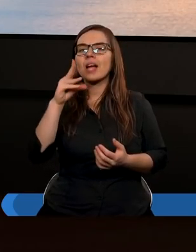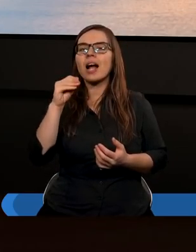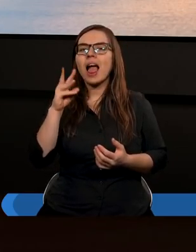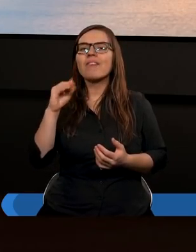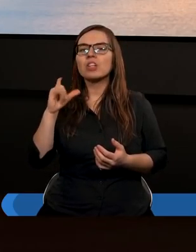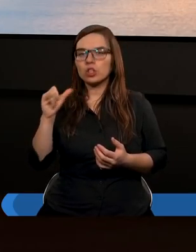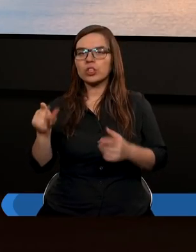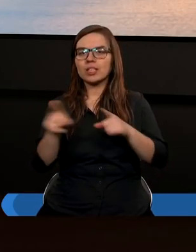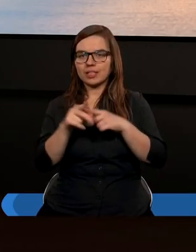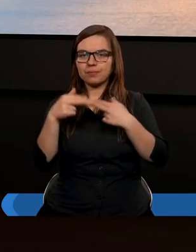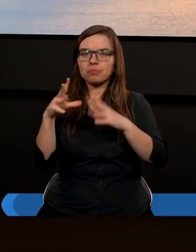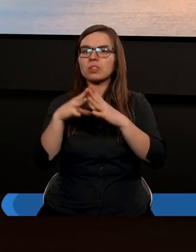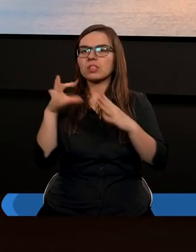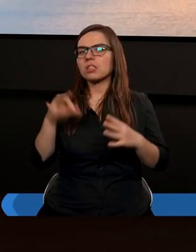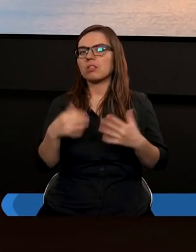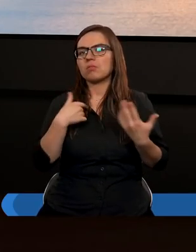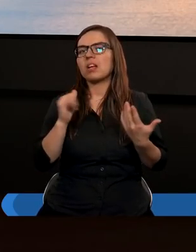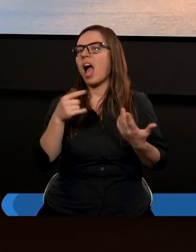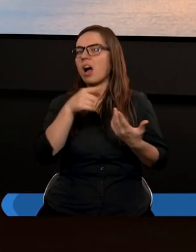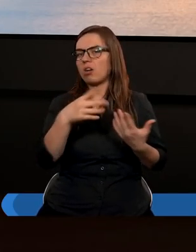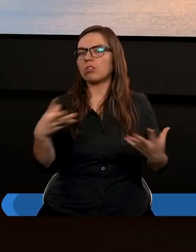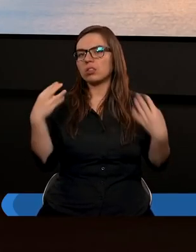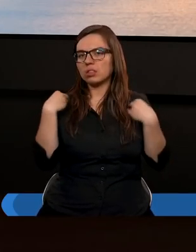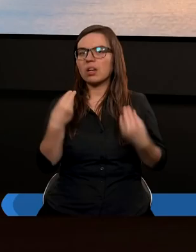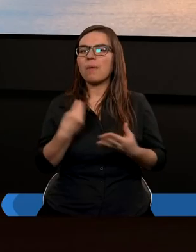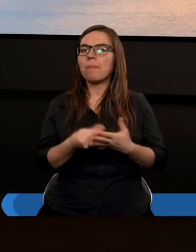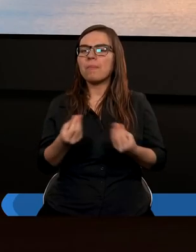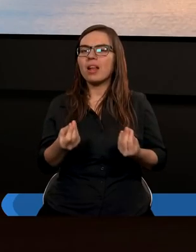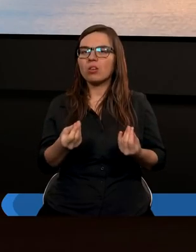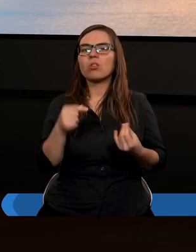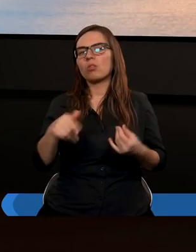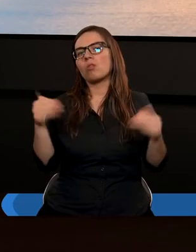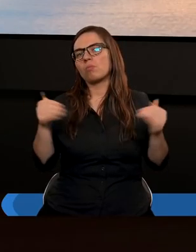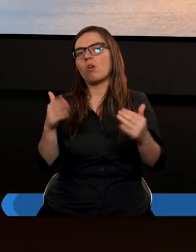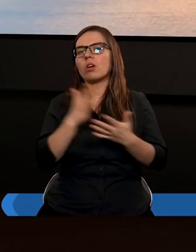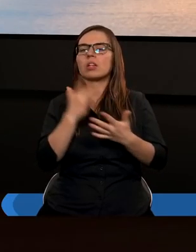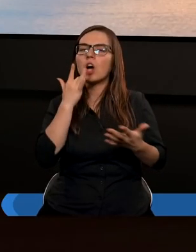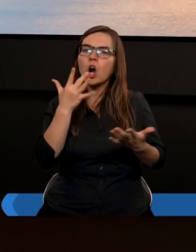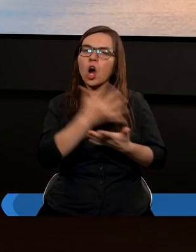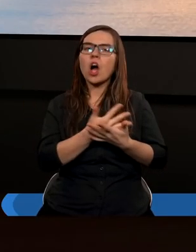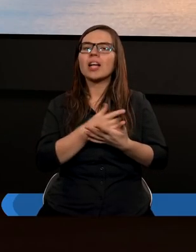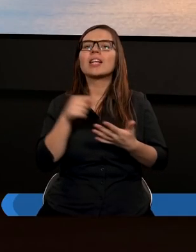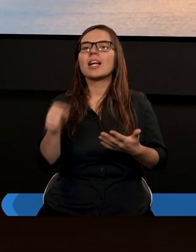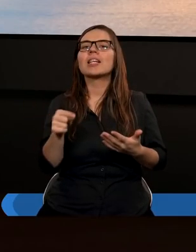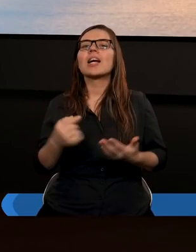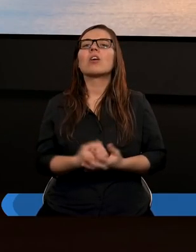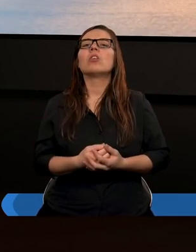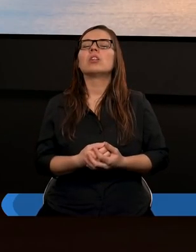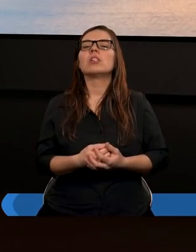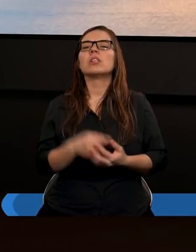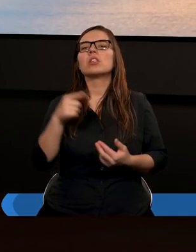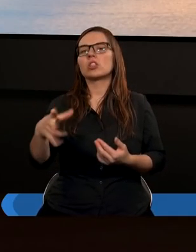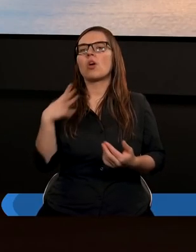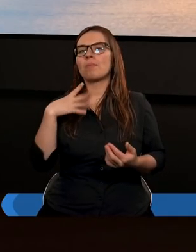też oddawali dziesięcinę. Przecież jak oni już dostali pieniądze, to mogli tylko korzystać z tego. To